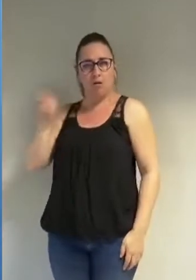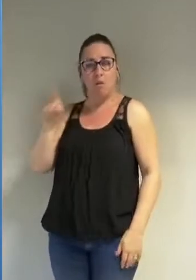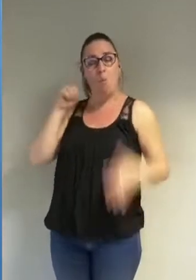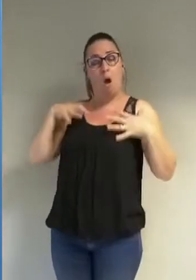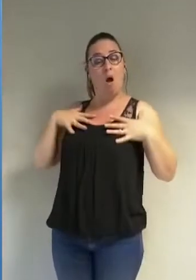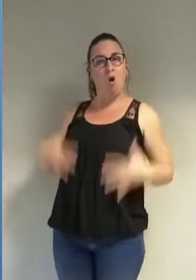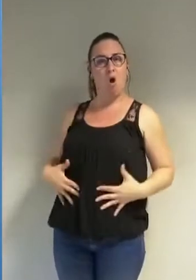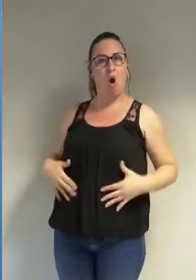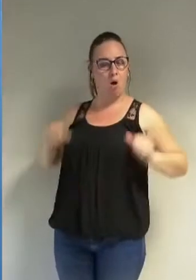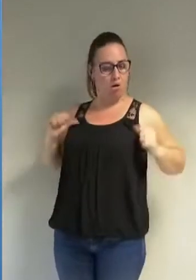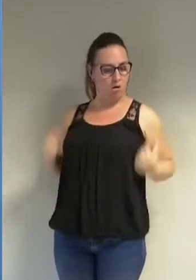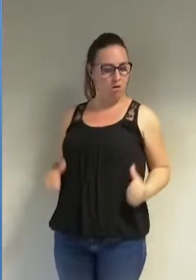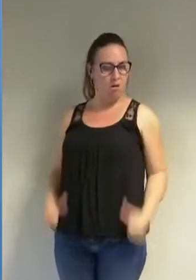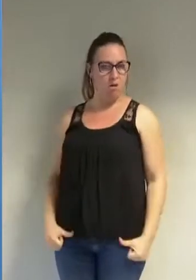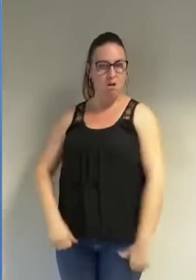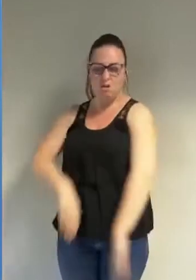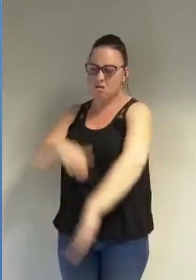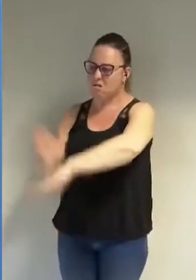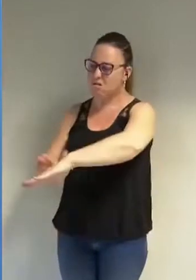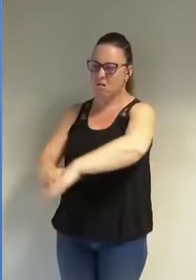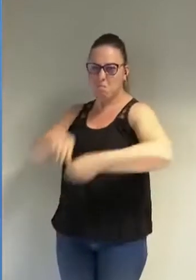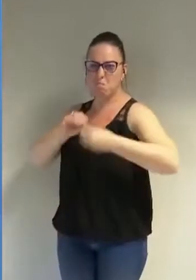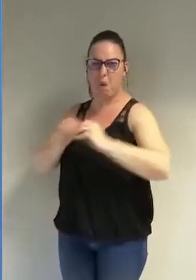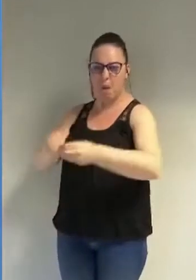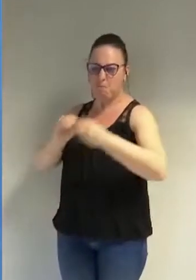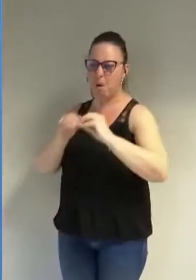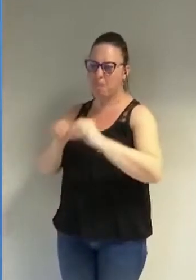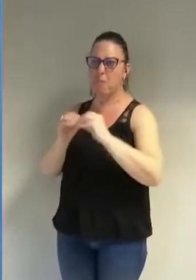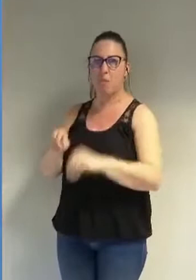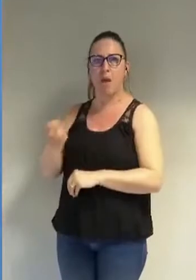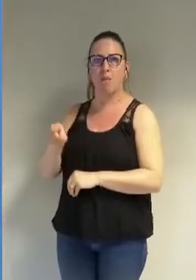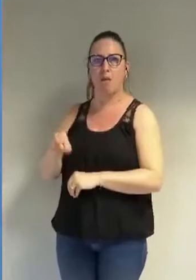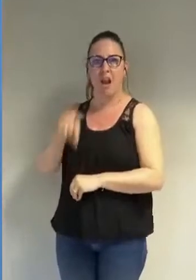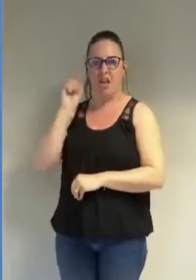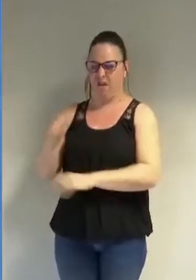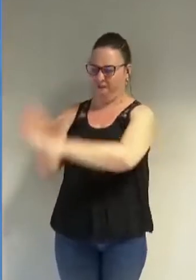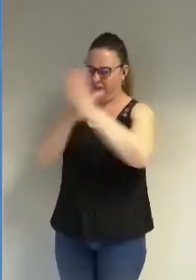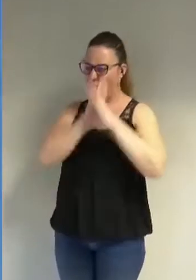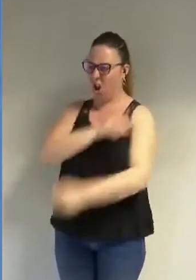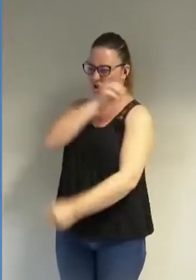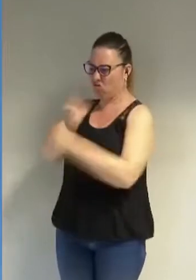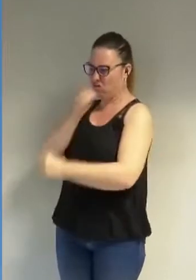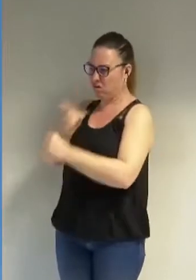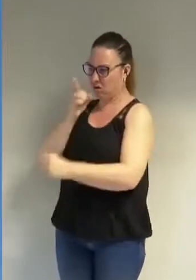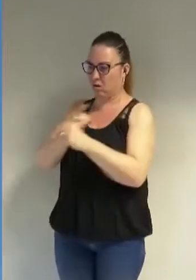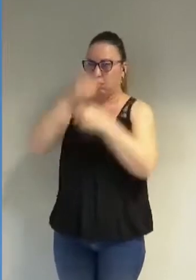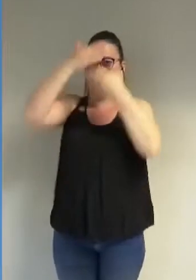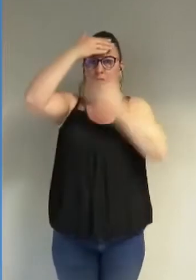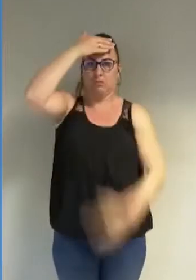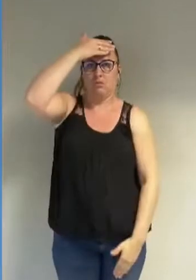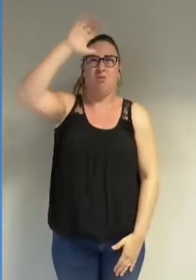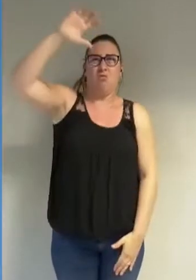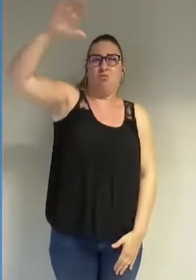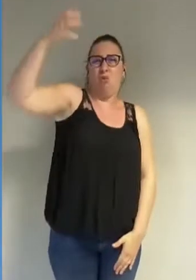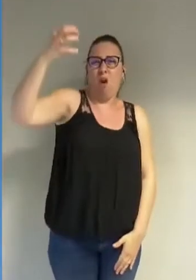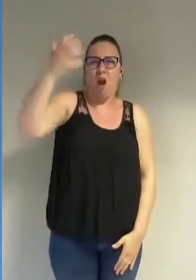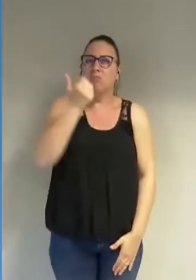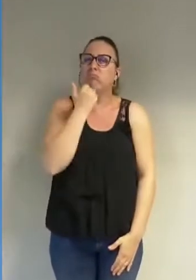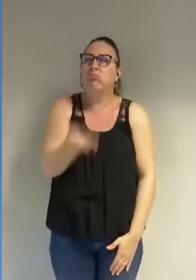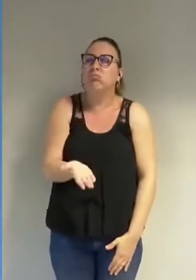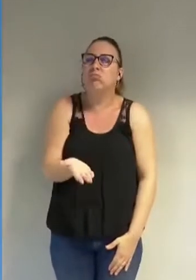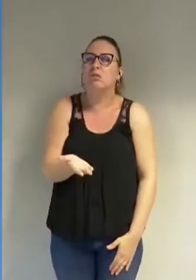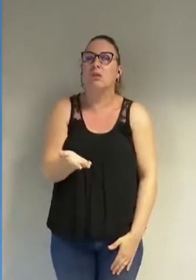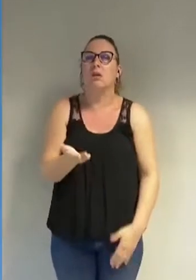corps dont il lui a toujours appris qu'il était un problème et qu'elle devait le dissimuler et priver de ce plaisir ainsi